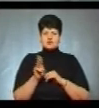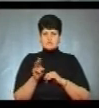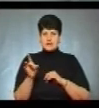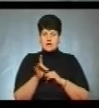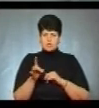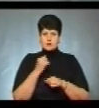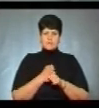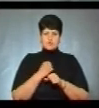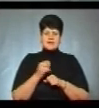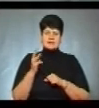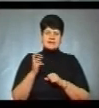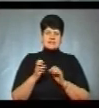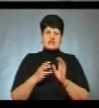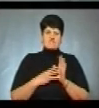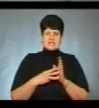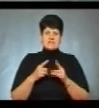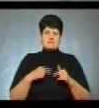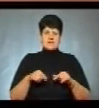Працювали 308 дільниць.